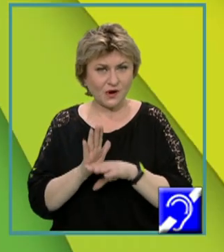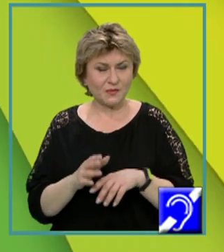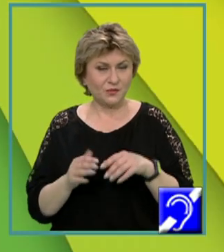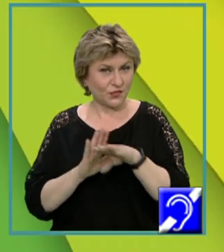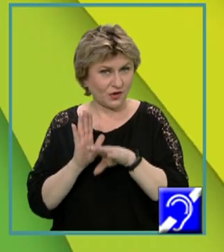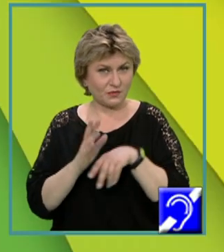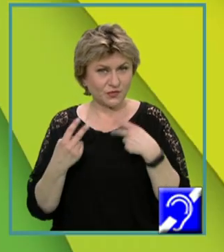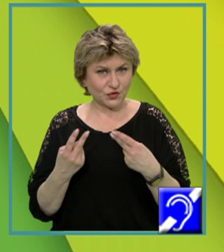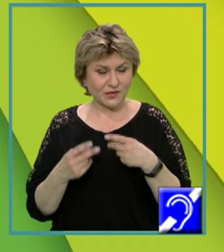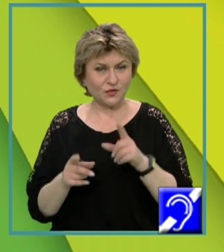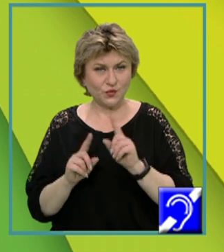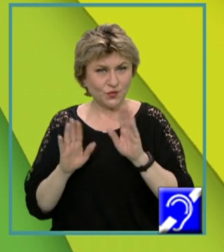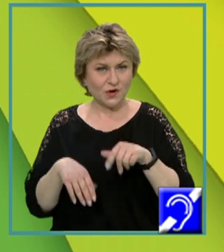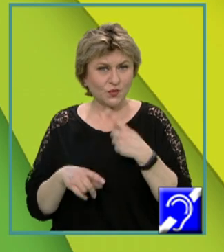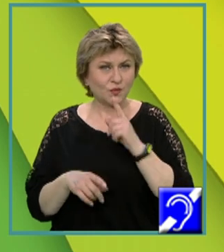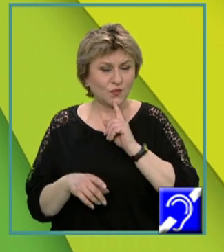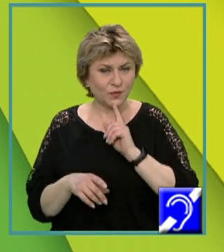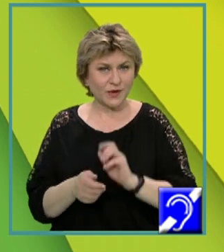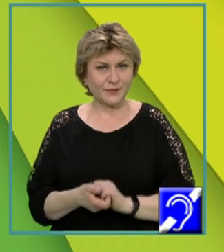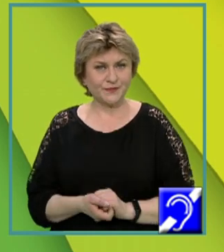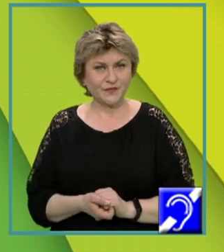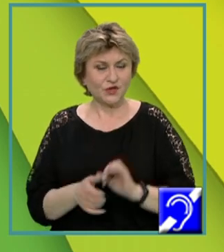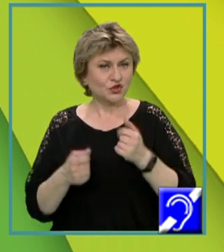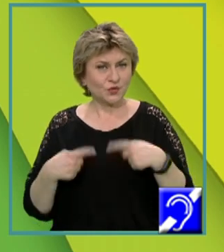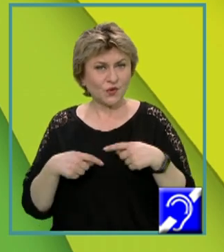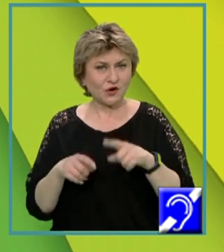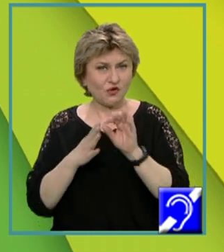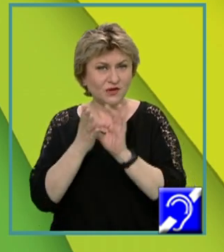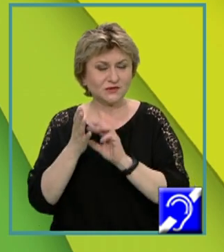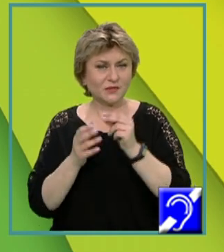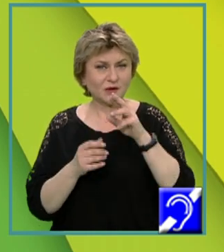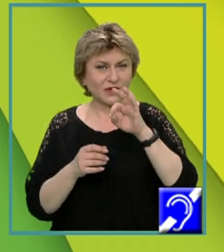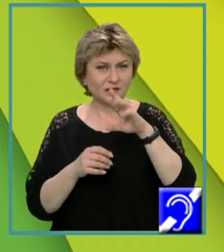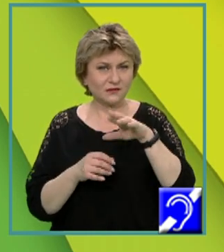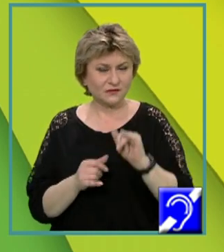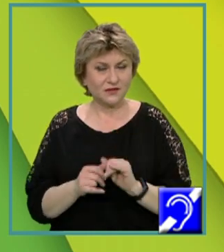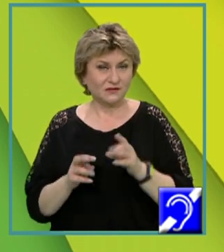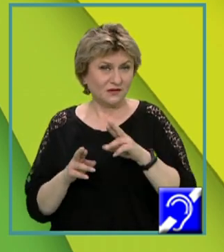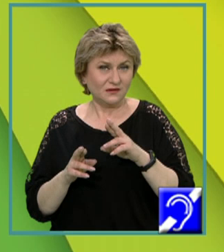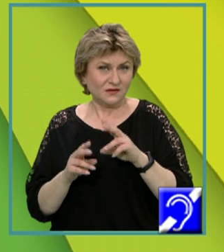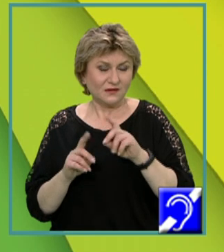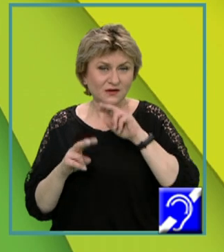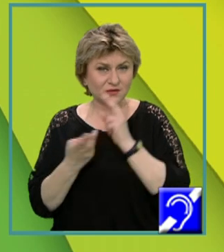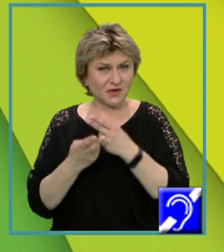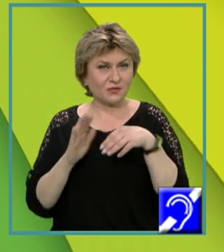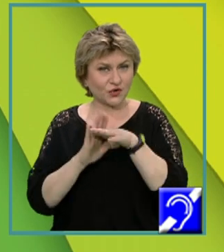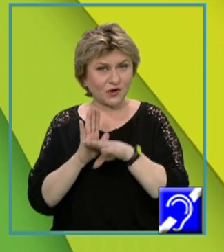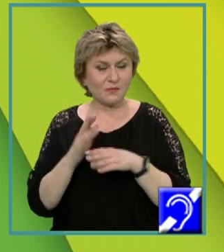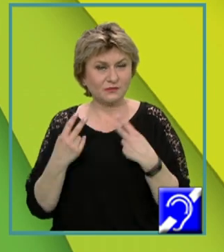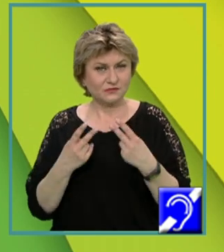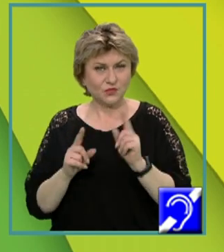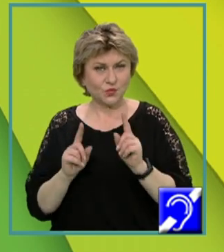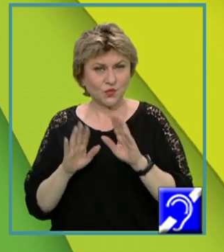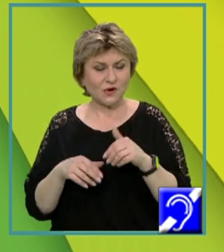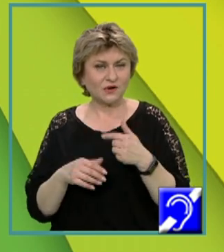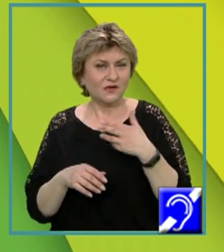Programul principal nu are un nume și nu are o listă de parametri. De asemenea, programul principal nu